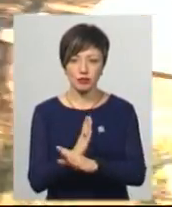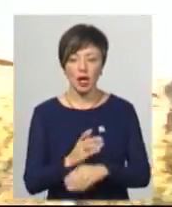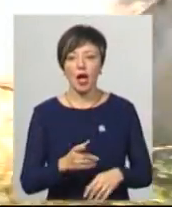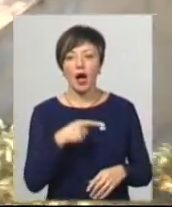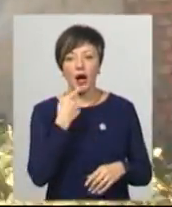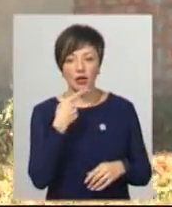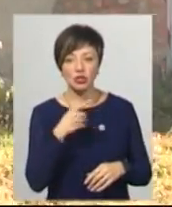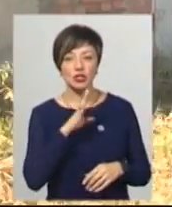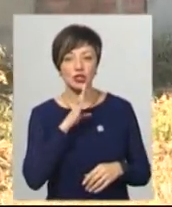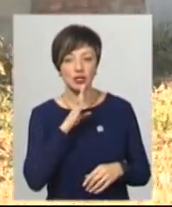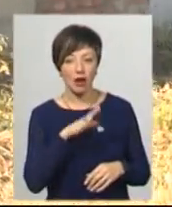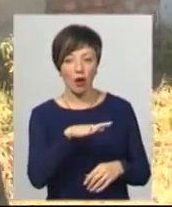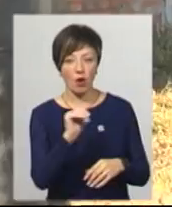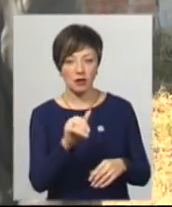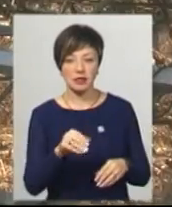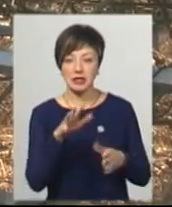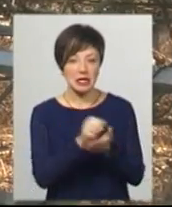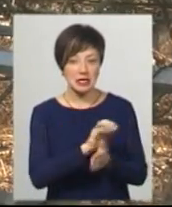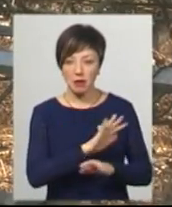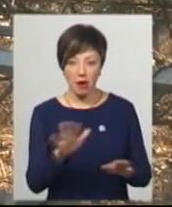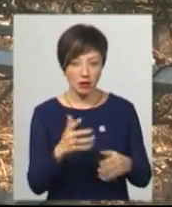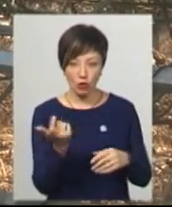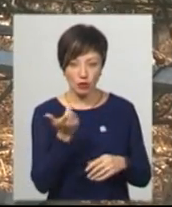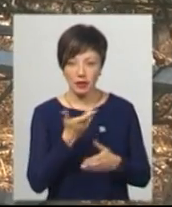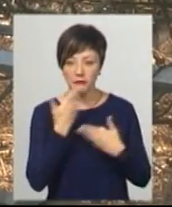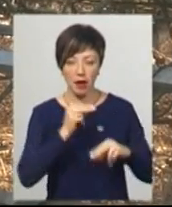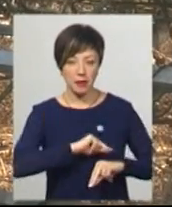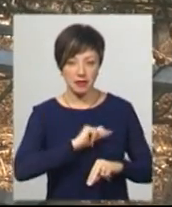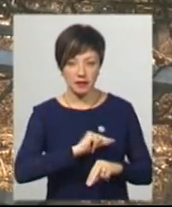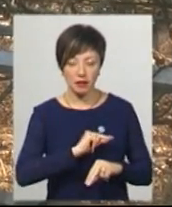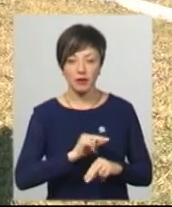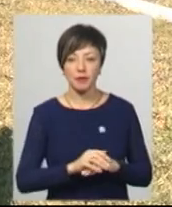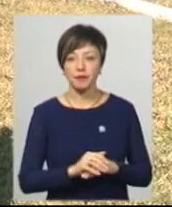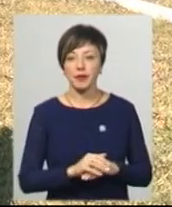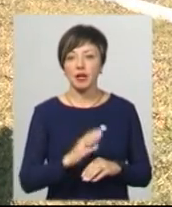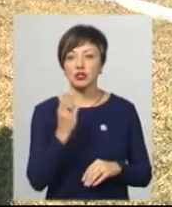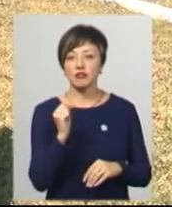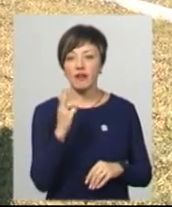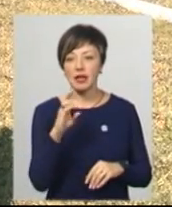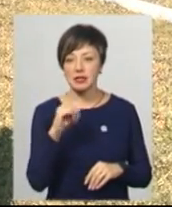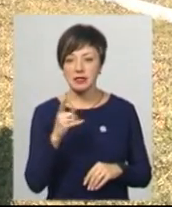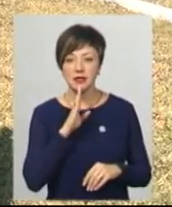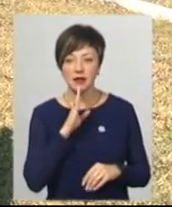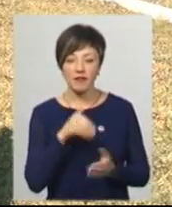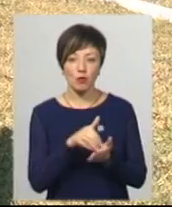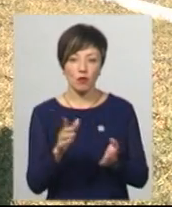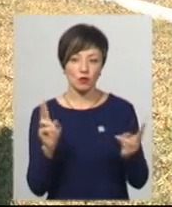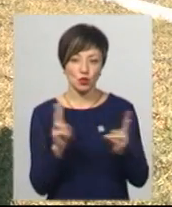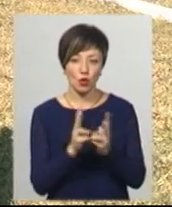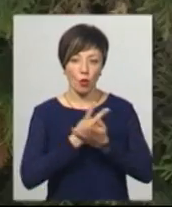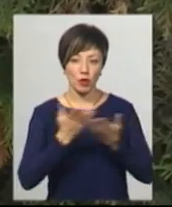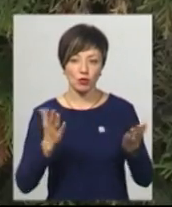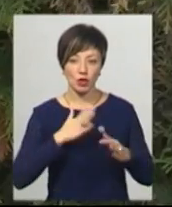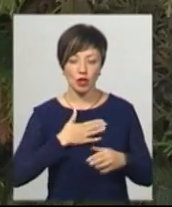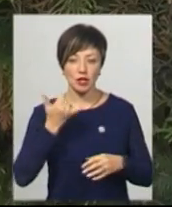Підприємець каже, орендарка тепличним господарством не займається і немає найманих працівників. Валентина Швець від зустрічі з нами відмовилася, як і оприлюднювати